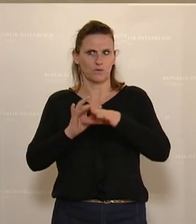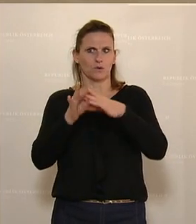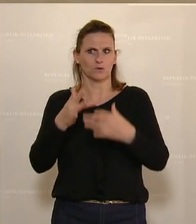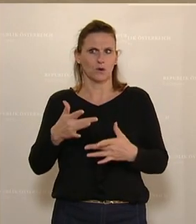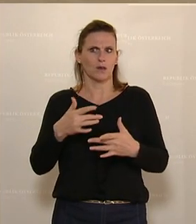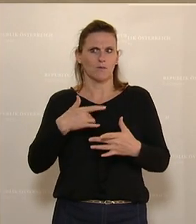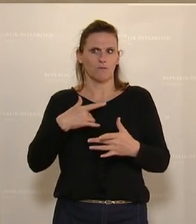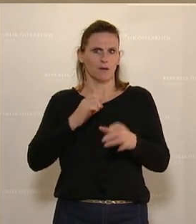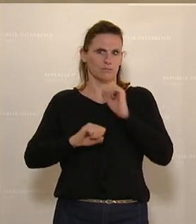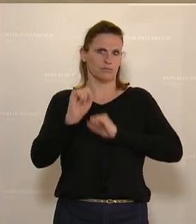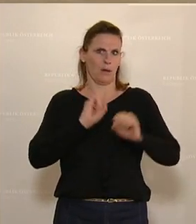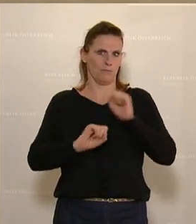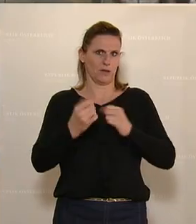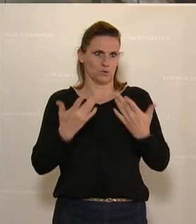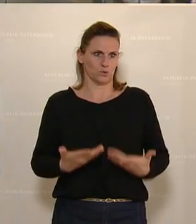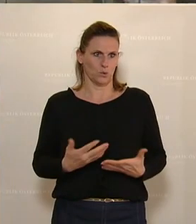jedenfalls verwehren uns dagegen.